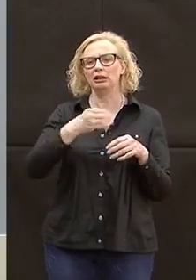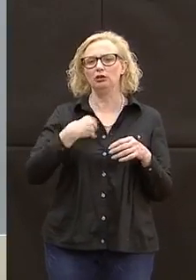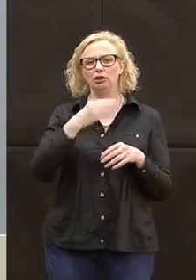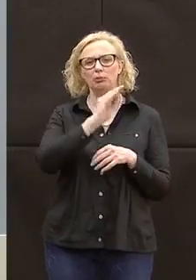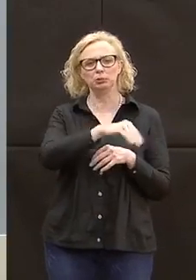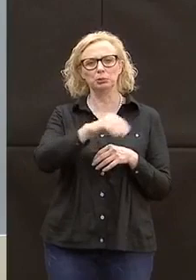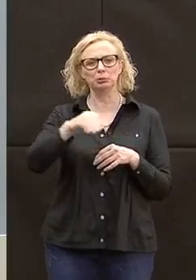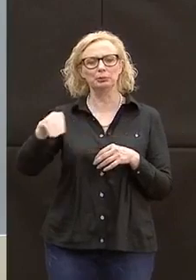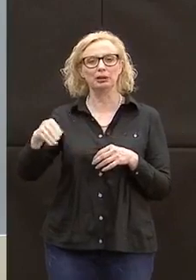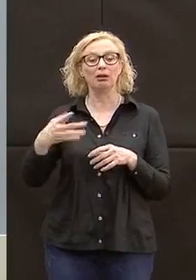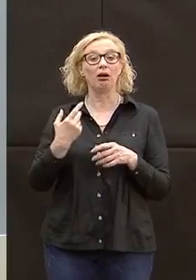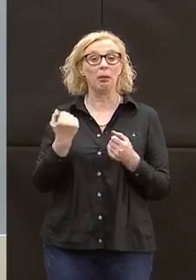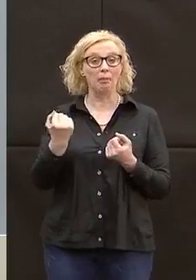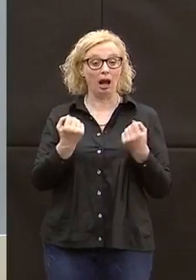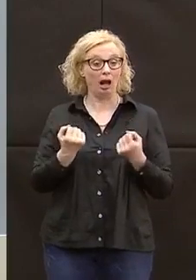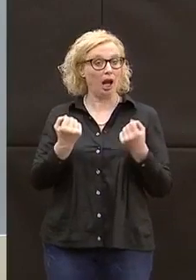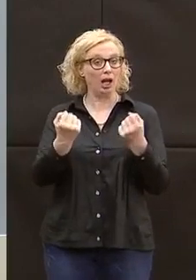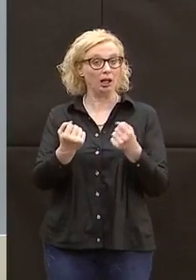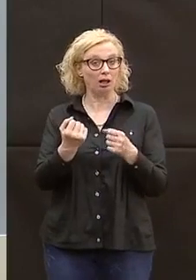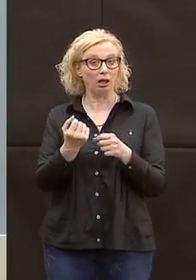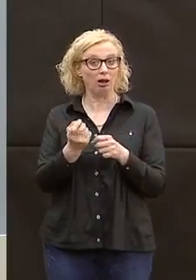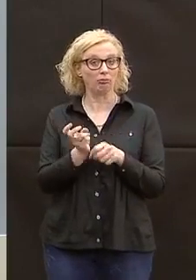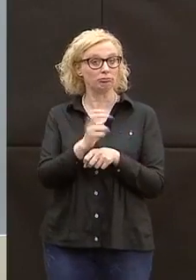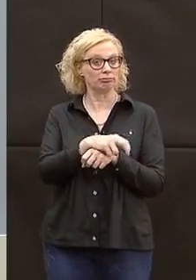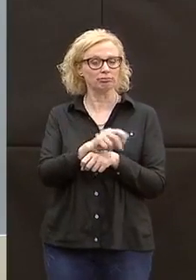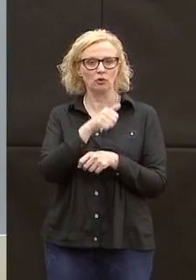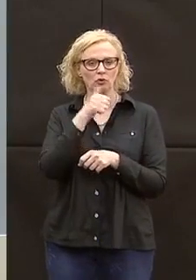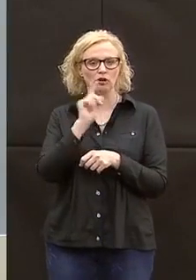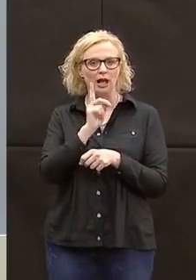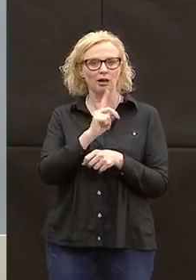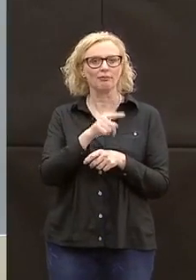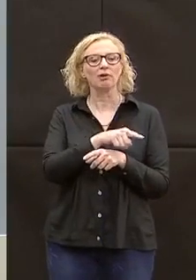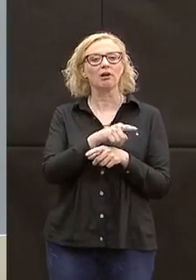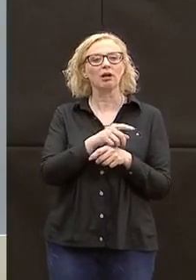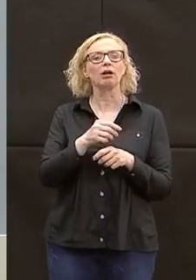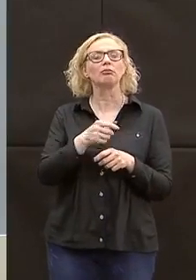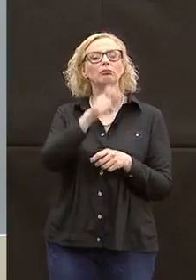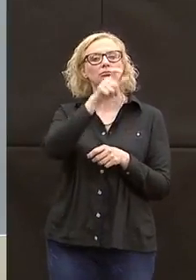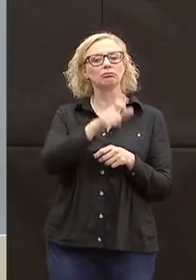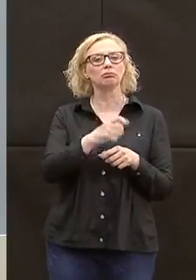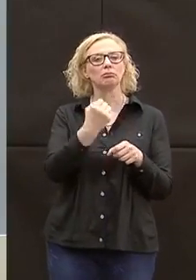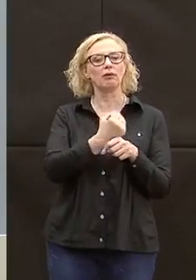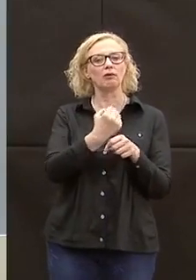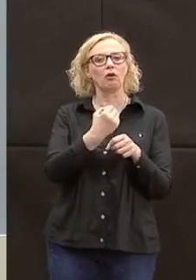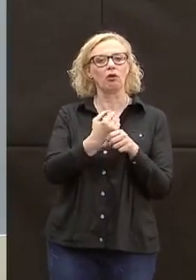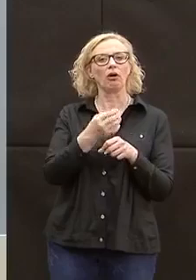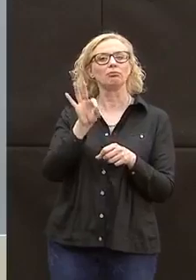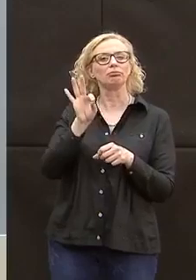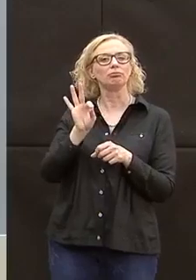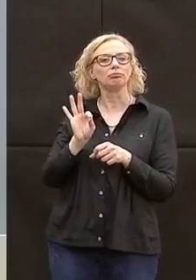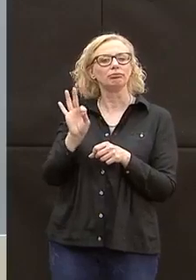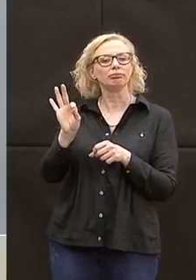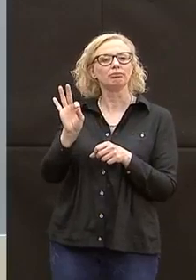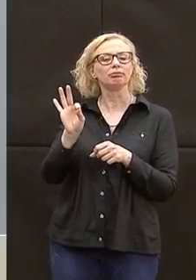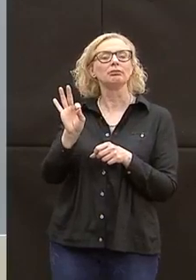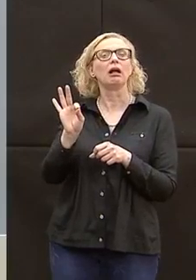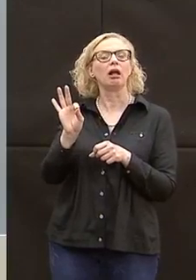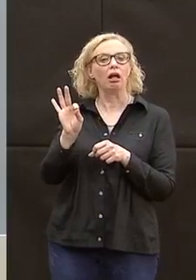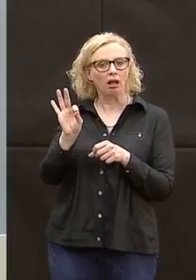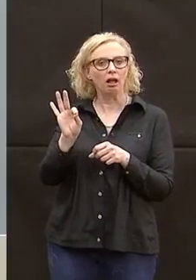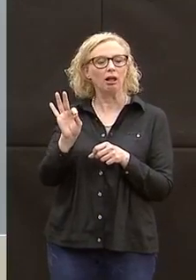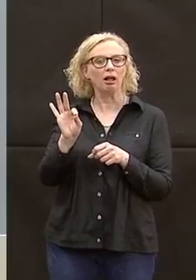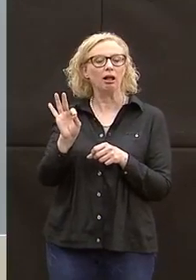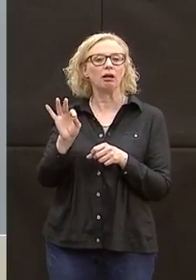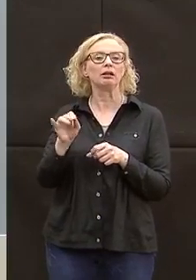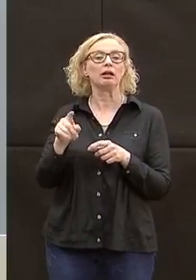trentino, non occorre neanche scendere dalla macchina, gli viene effettuato il tampone da un operatore senza appunto scendere dalla macchina e in questo modo